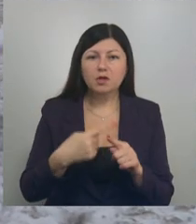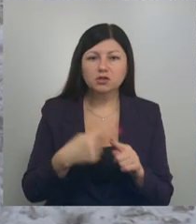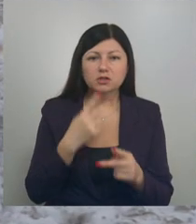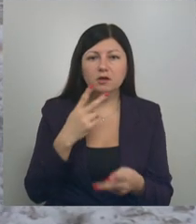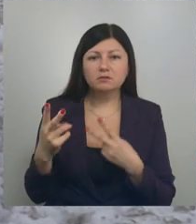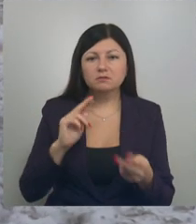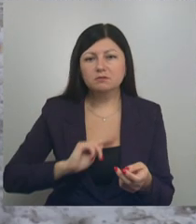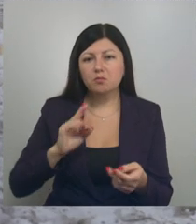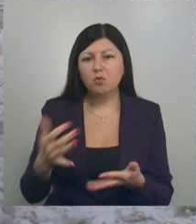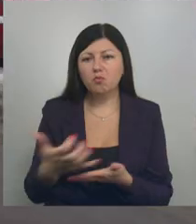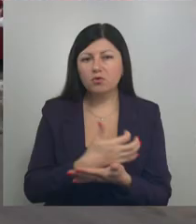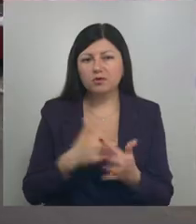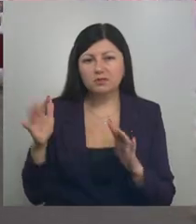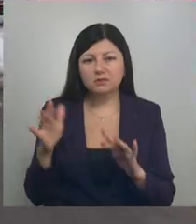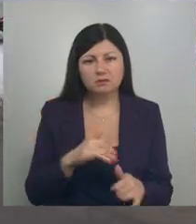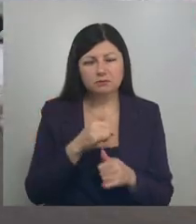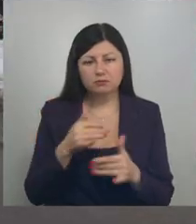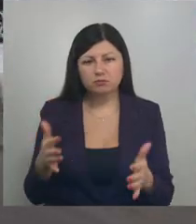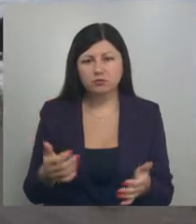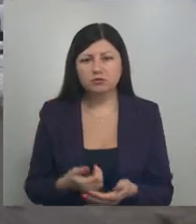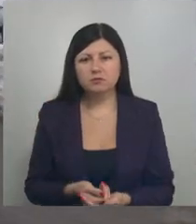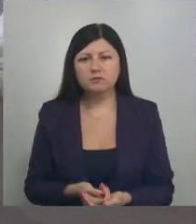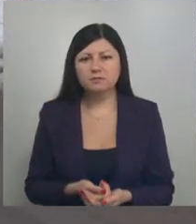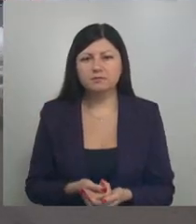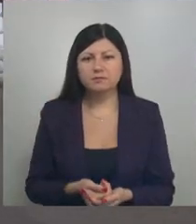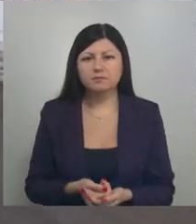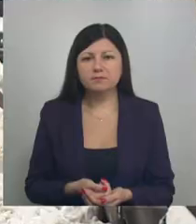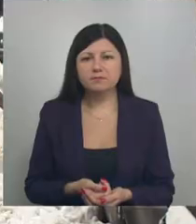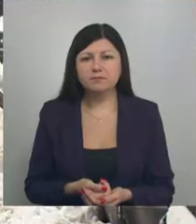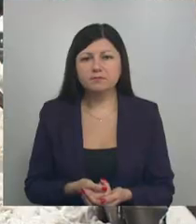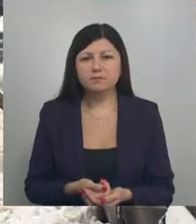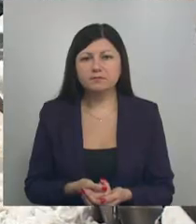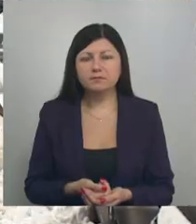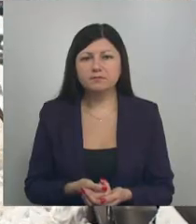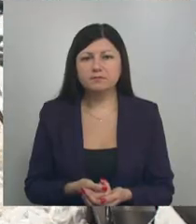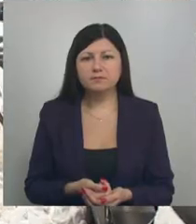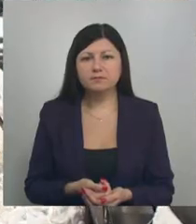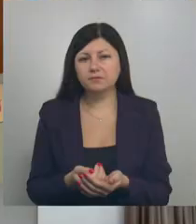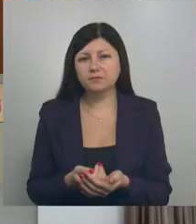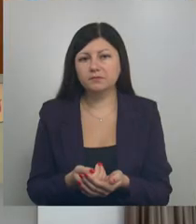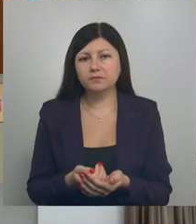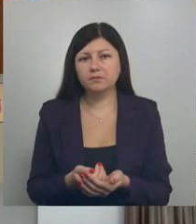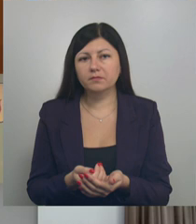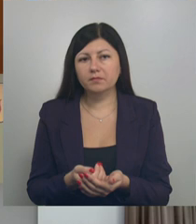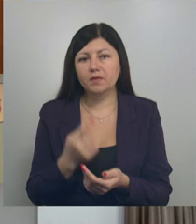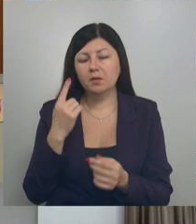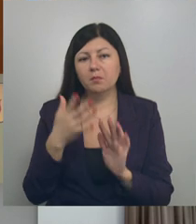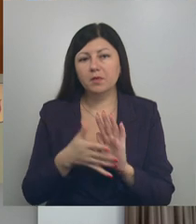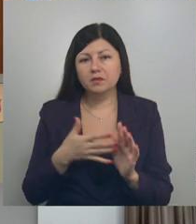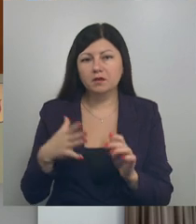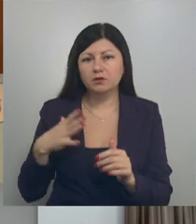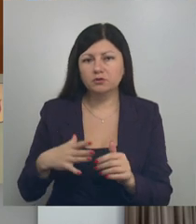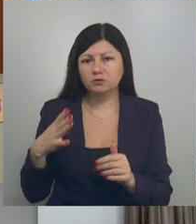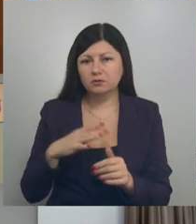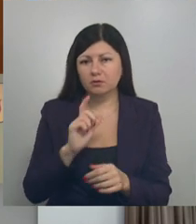20 до 1. Но губернатор отметил, положительно оценить работу по уборке снега не может. Понятно ожидание